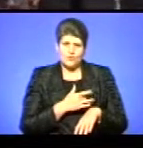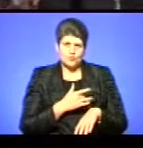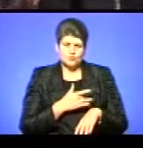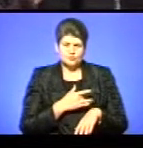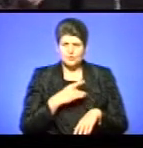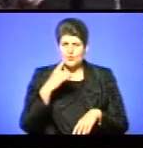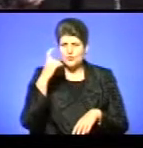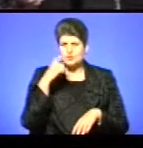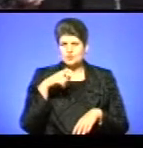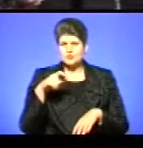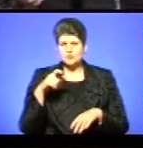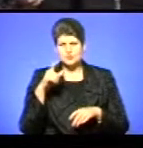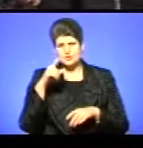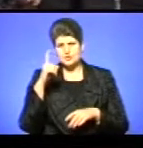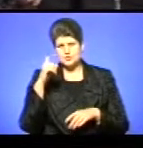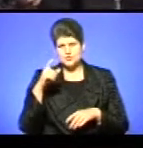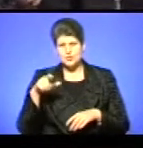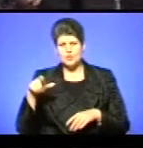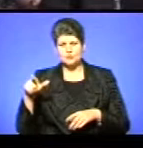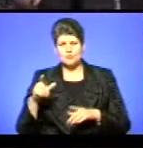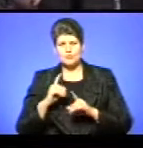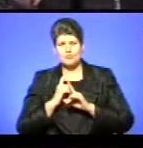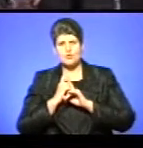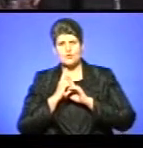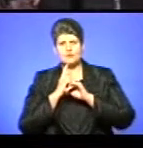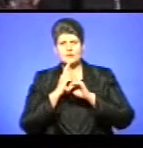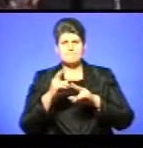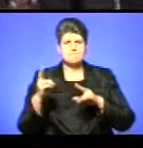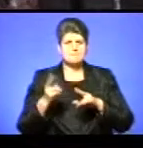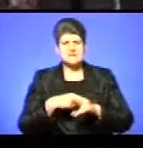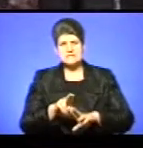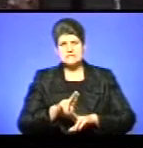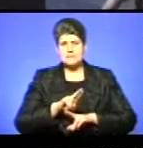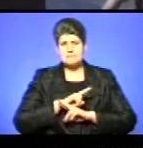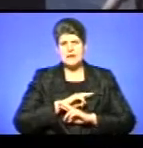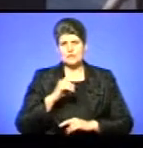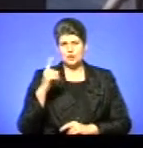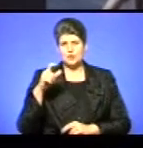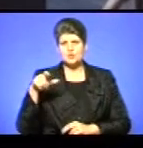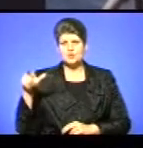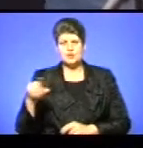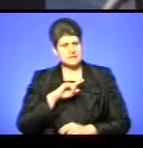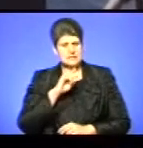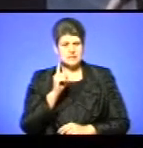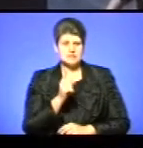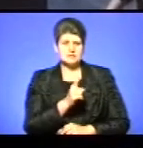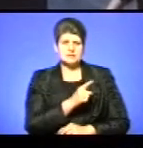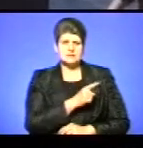сотню провочали, безсмертну сотню в синій